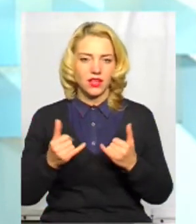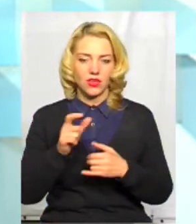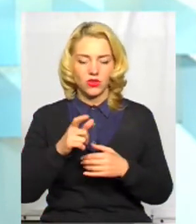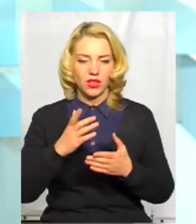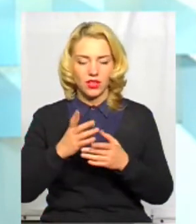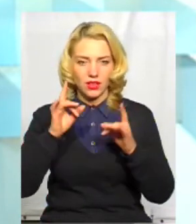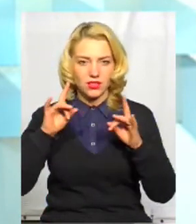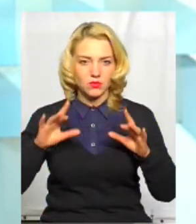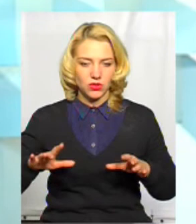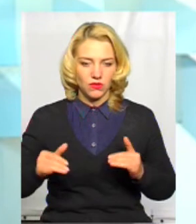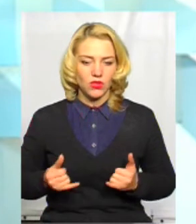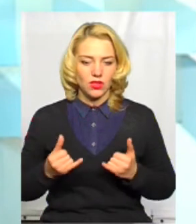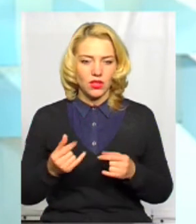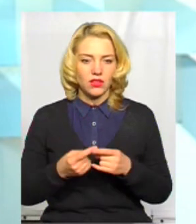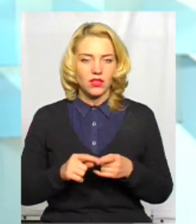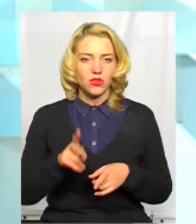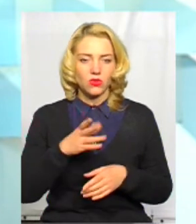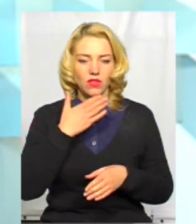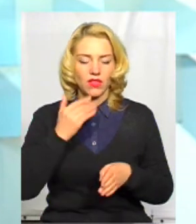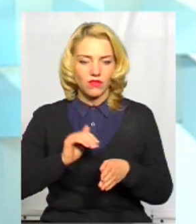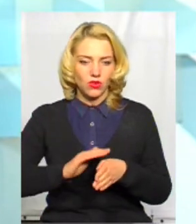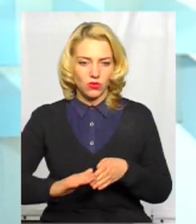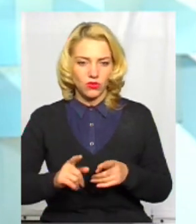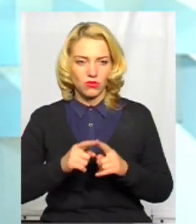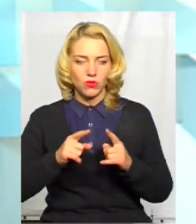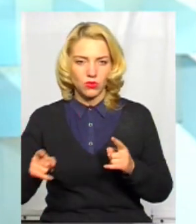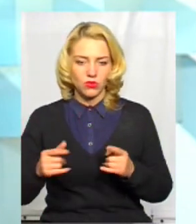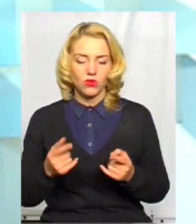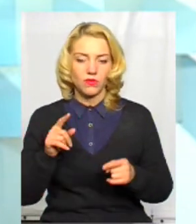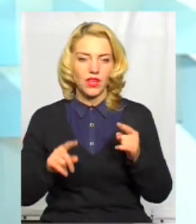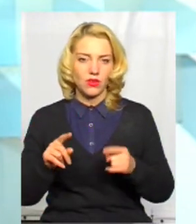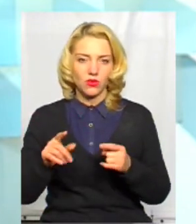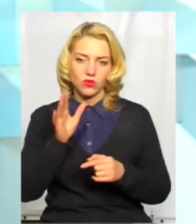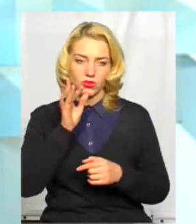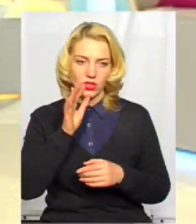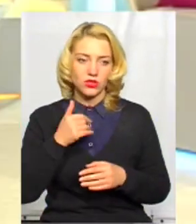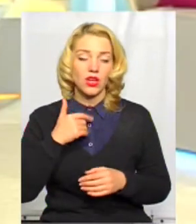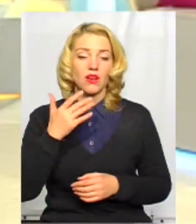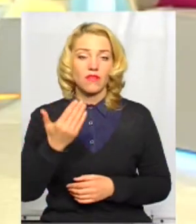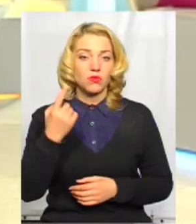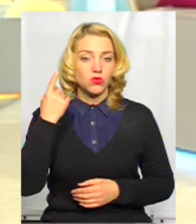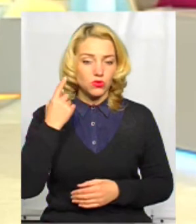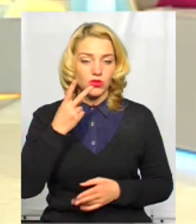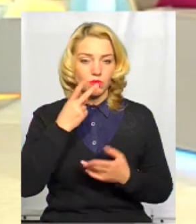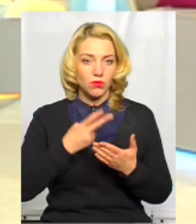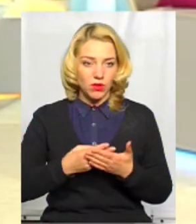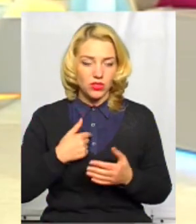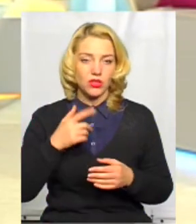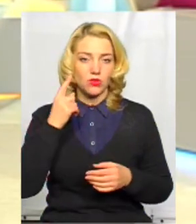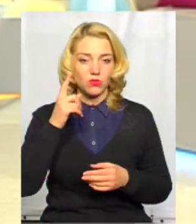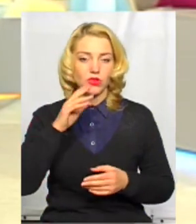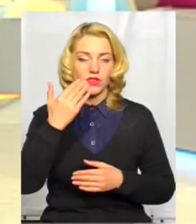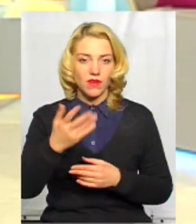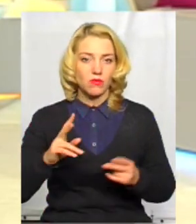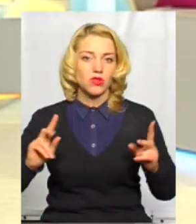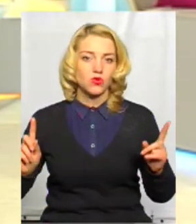великого проміжку часу. Тому ви про це почуєте, ви це побачите. І я думаю, ми ще з вами зустрінемося, щоб обговорити це. То ви ці питання